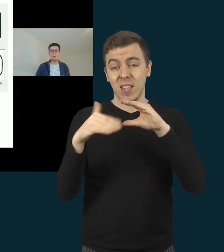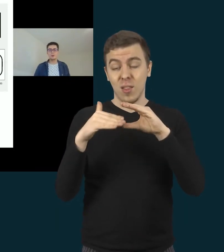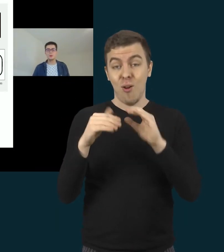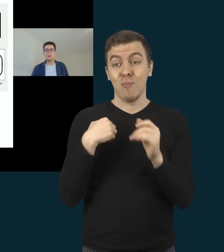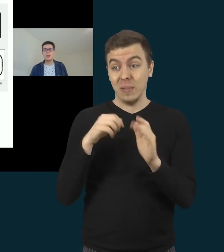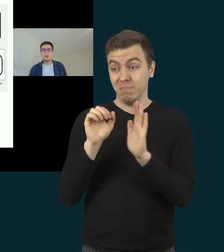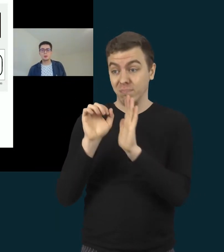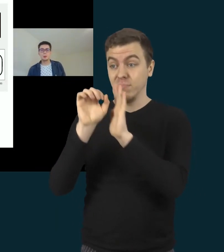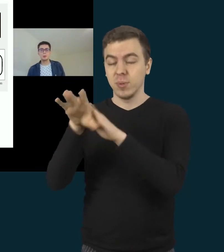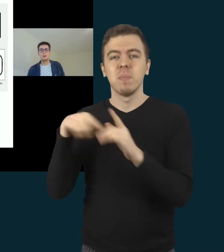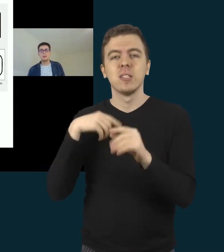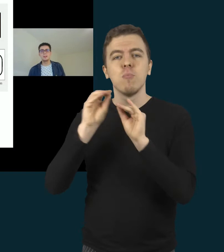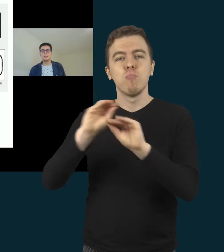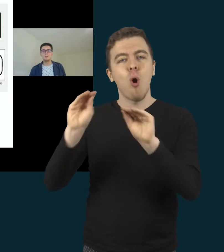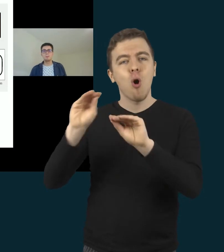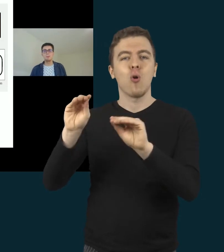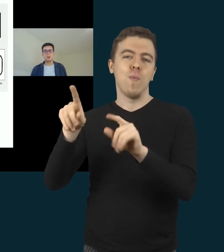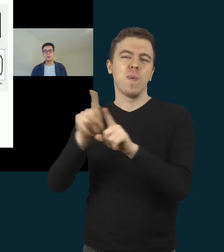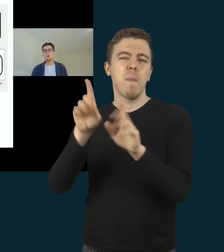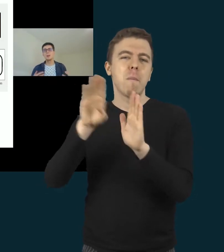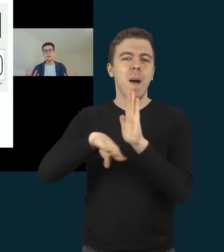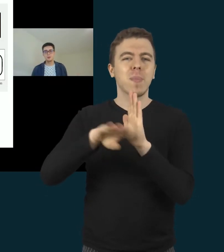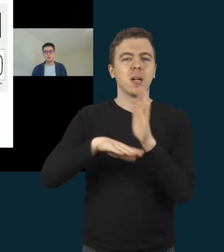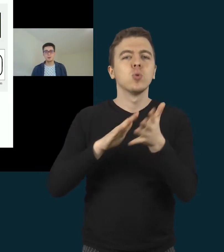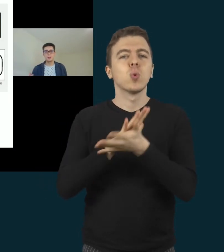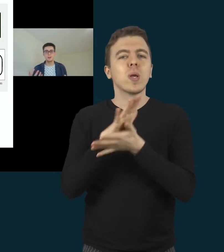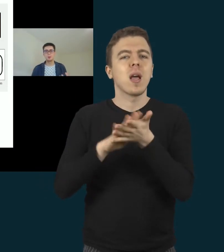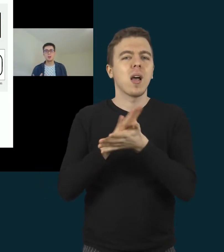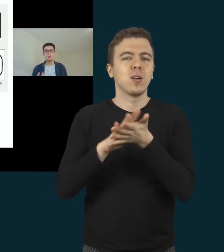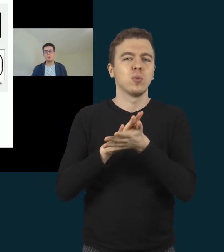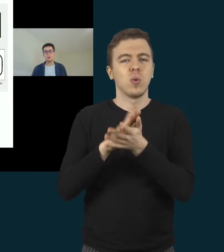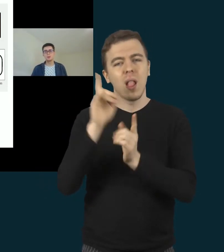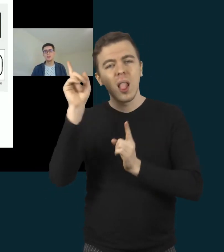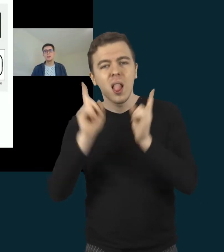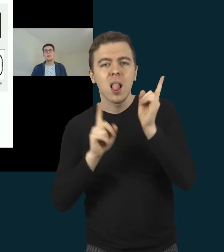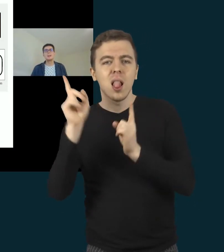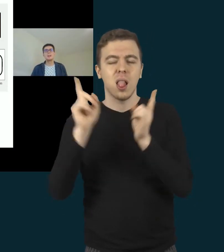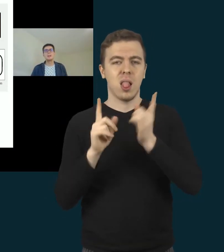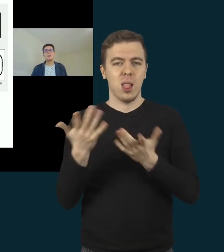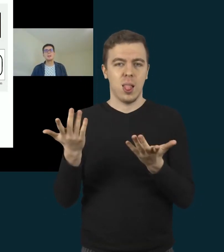vaikus tokių paprastų gestų, gestų kalbos,